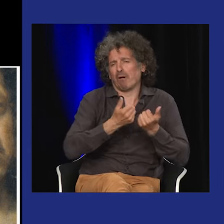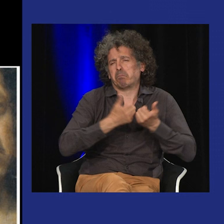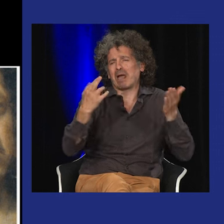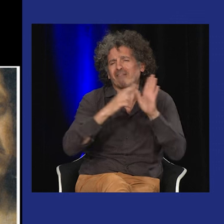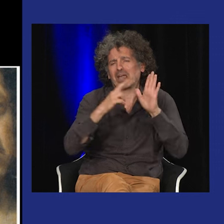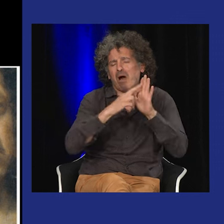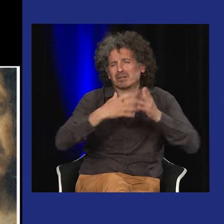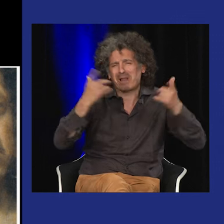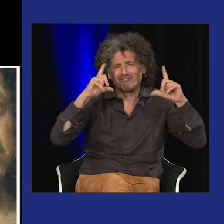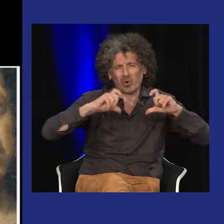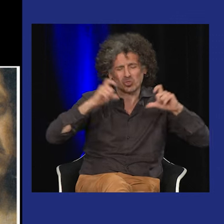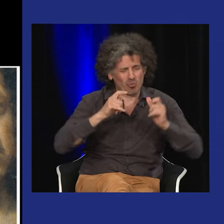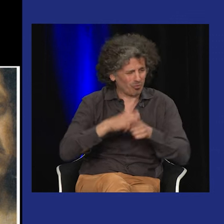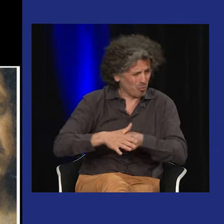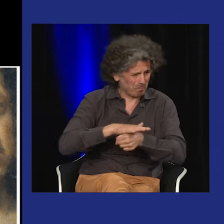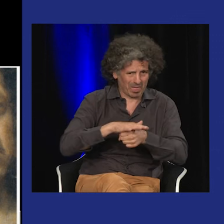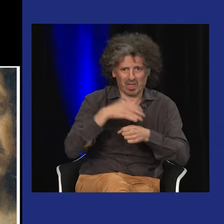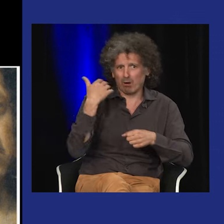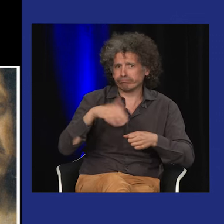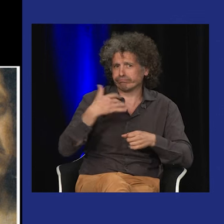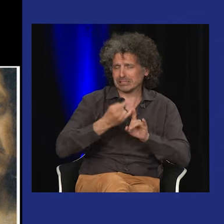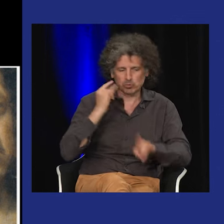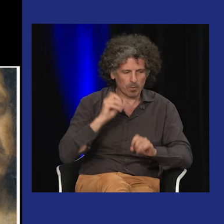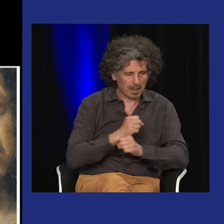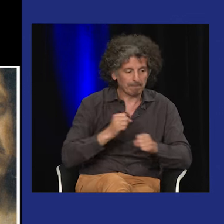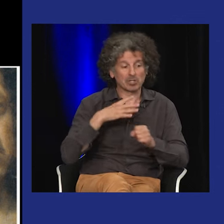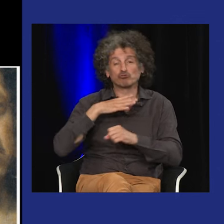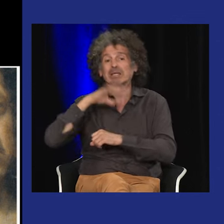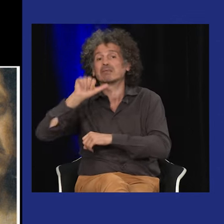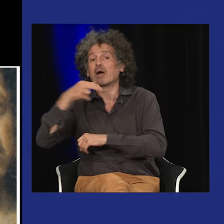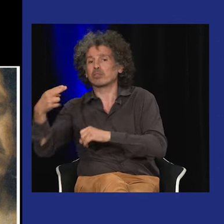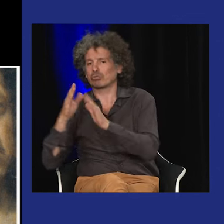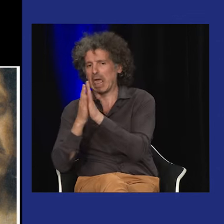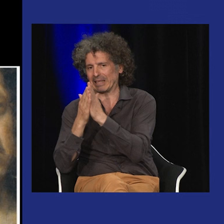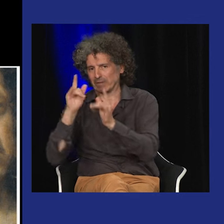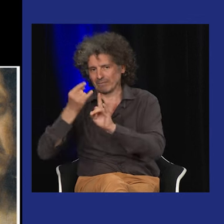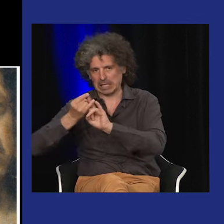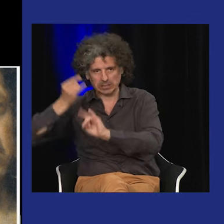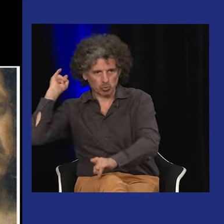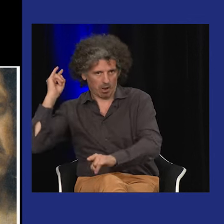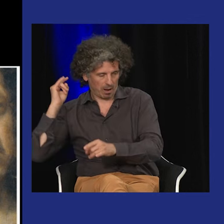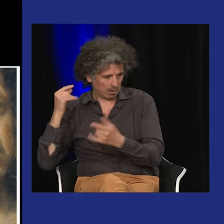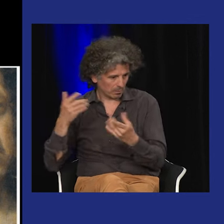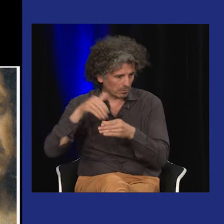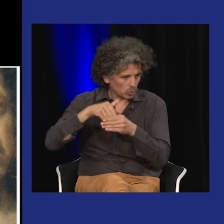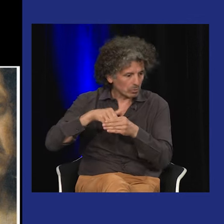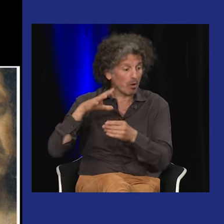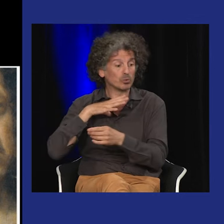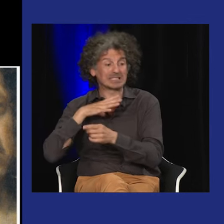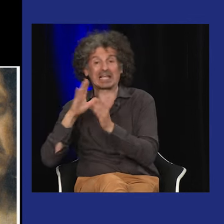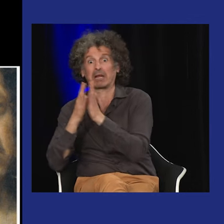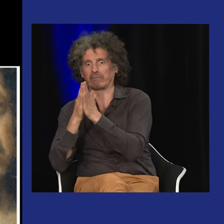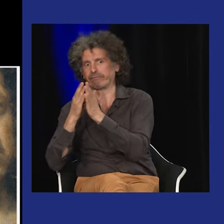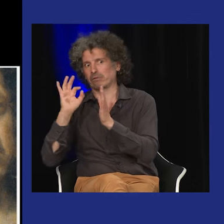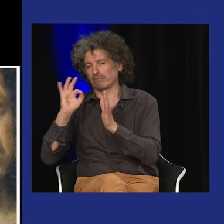tableaux, l'esprit des sourds. Il y a beaucoup de références, beaucoup de photos. C'est un livre très complet sur l'historique, vraiment. Sur l'histoire,